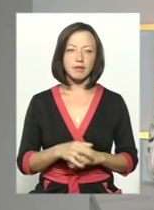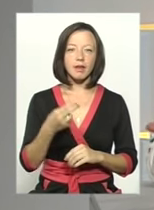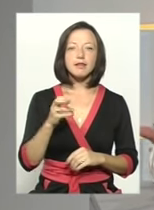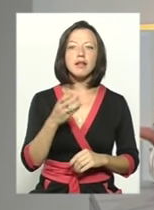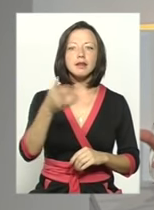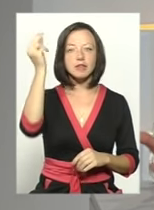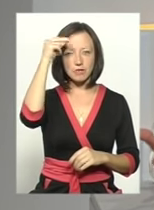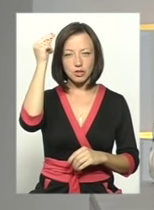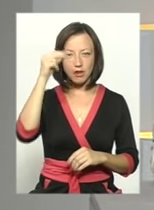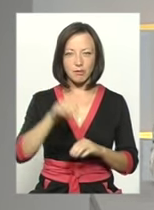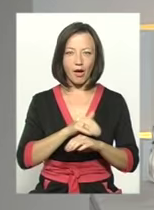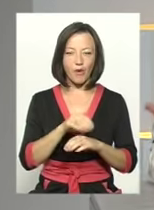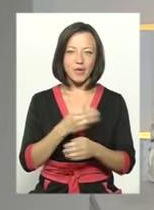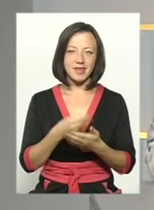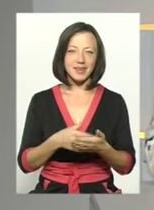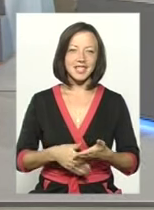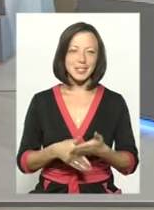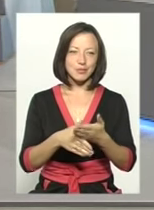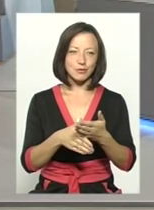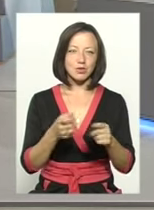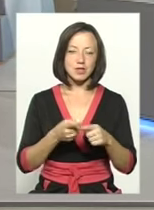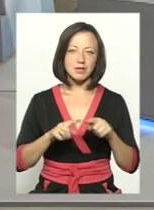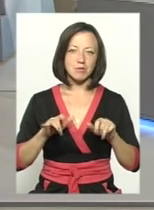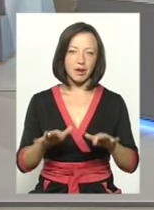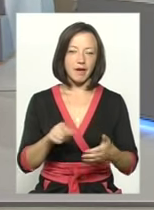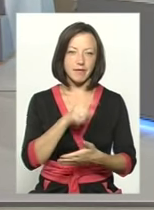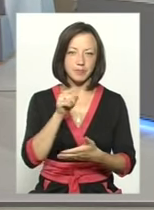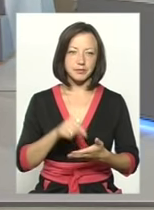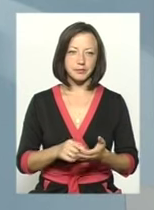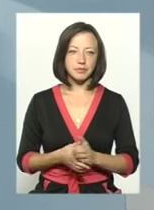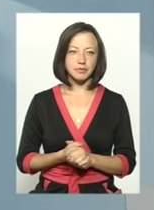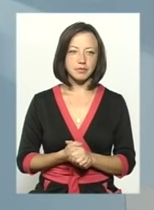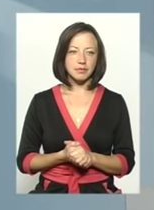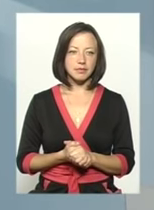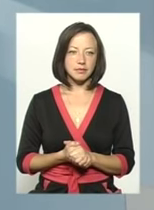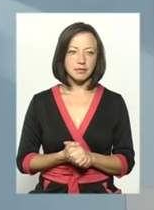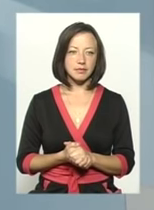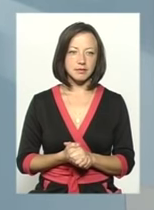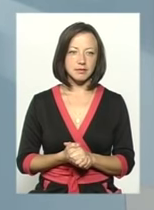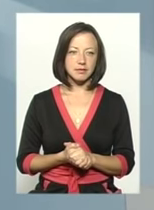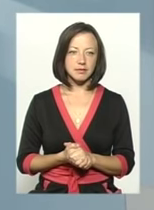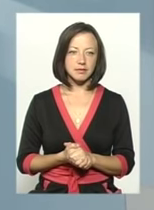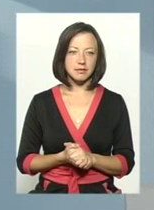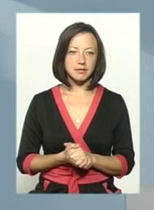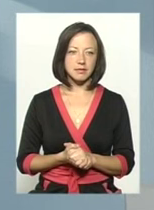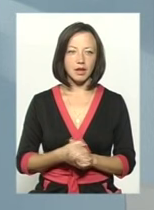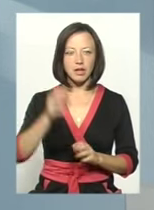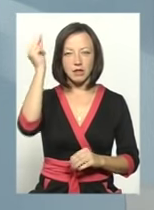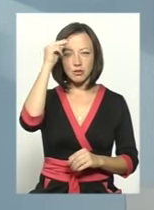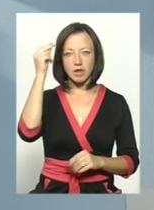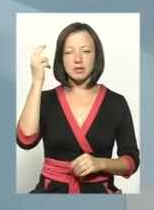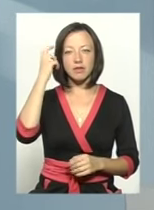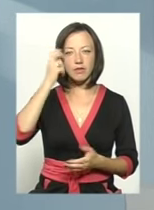навчалася благодійництву у цій справі? Ну, навчалася я в місті Києві,